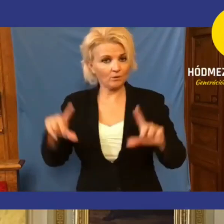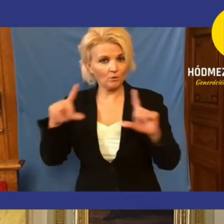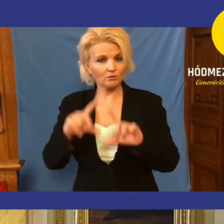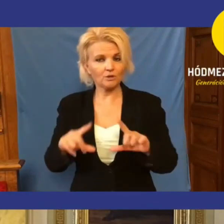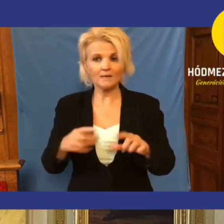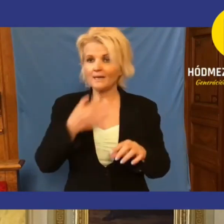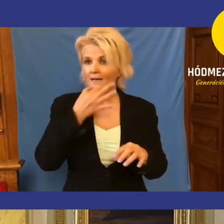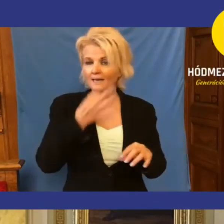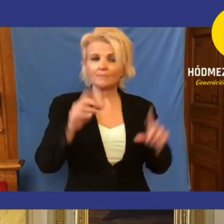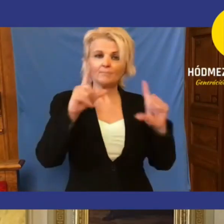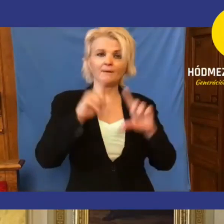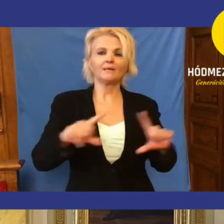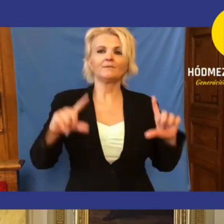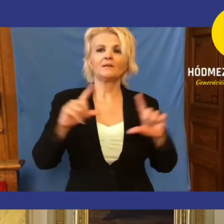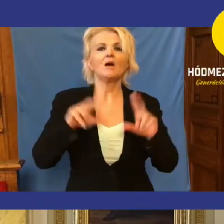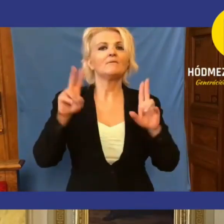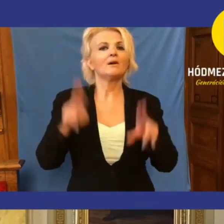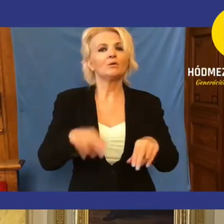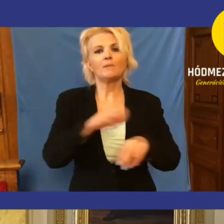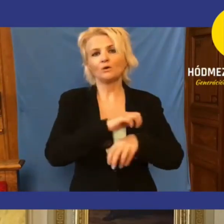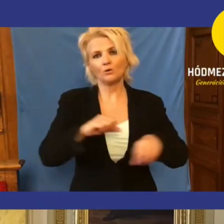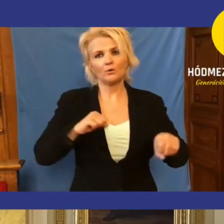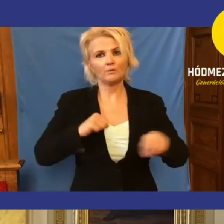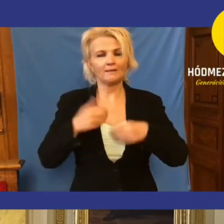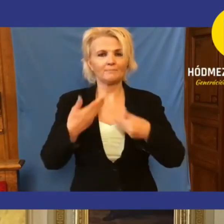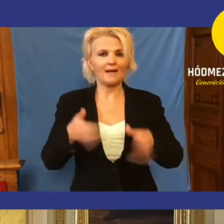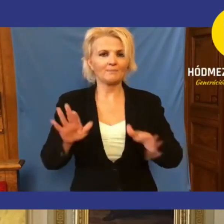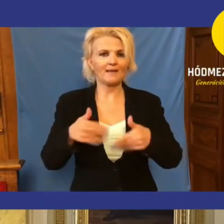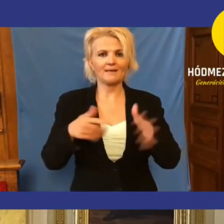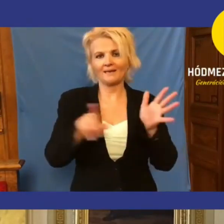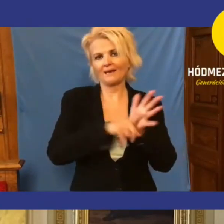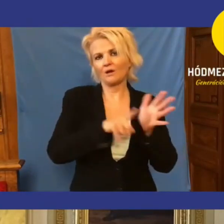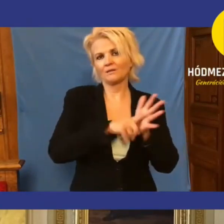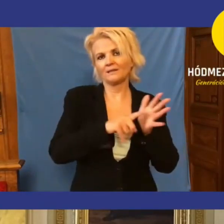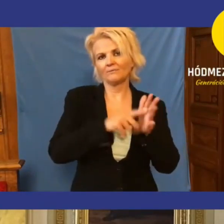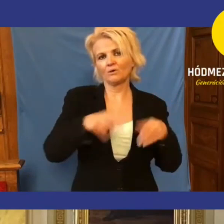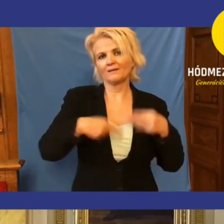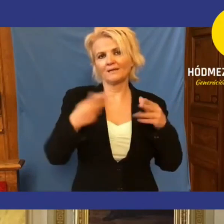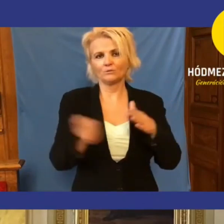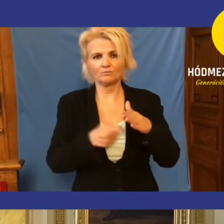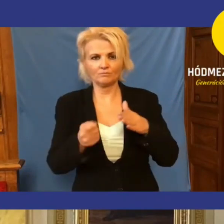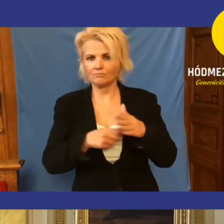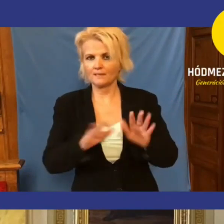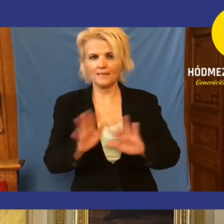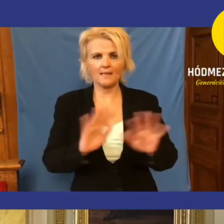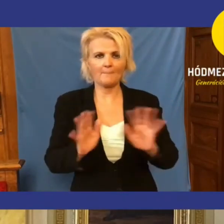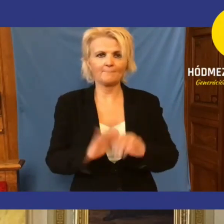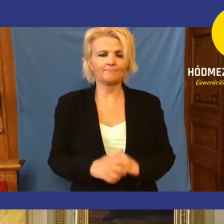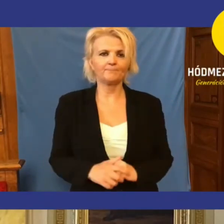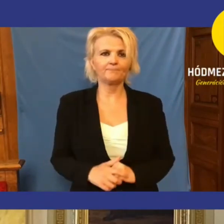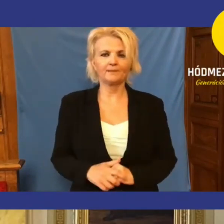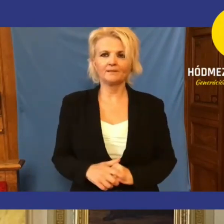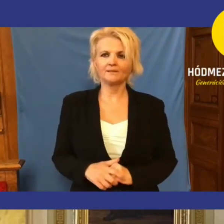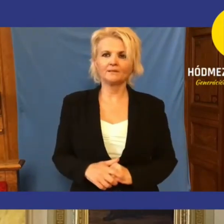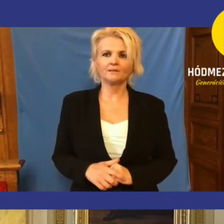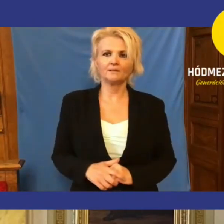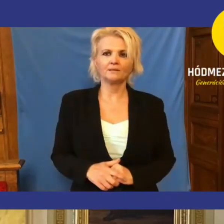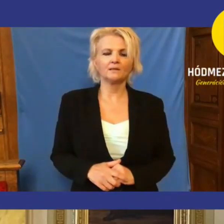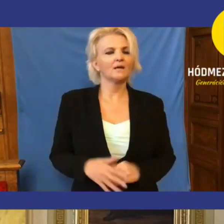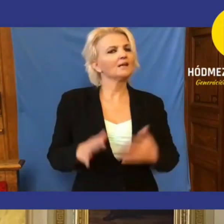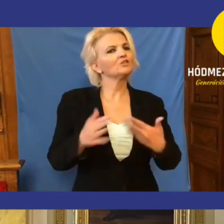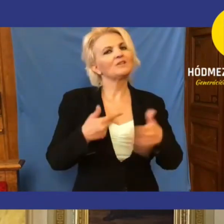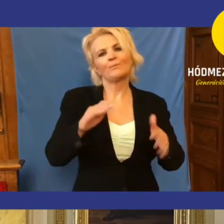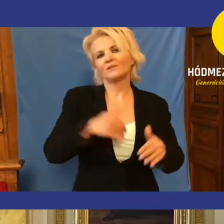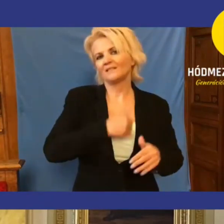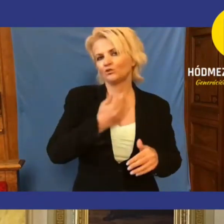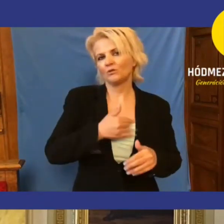meg, hogy a pedagógusokra valóban az önkormányzat az, aki bármiféle negatív következménnyel sújtja őket? Nem. Nem. Sem az